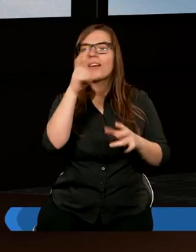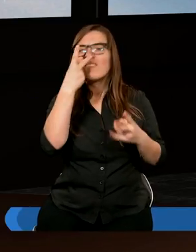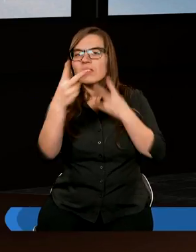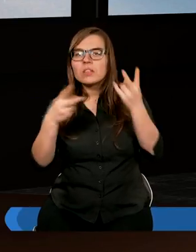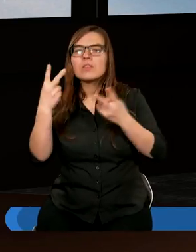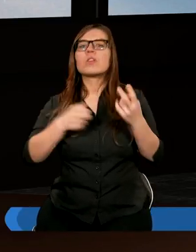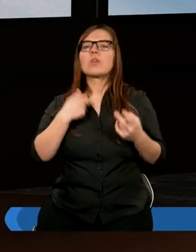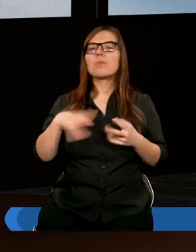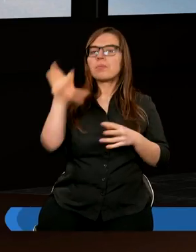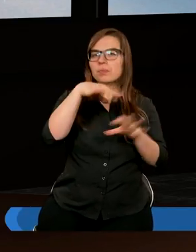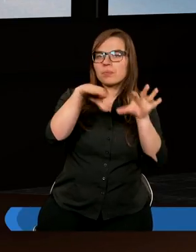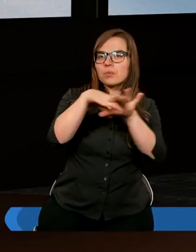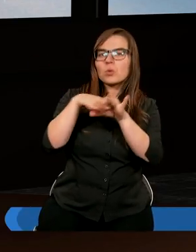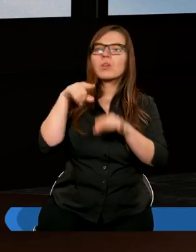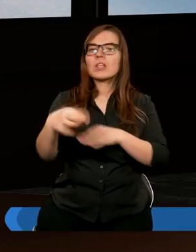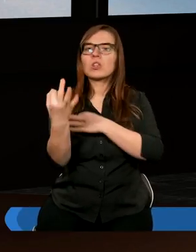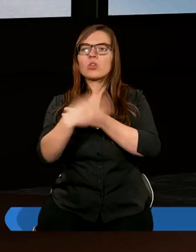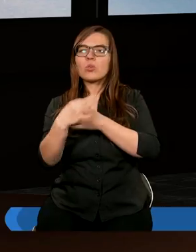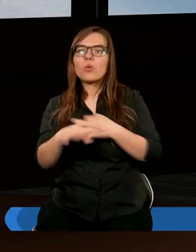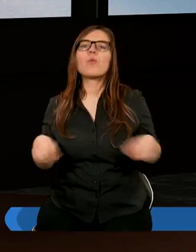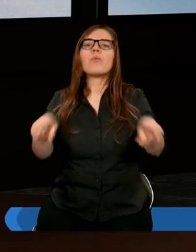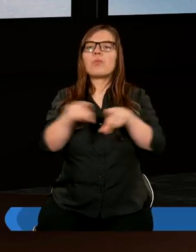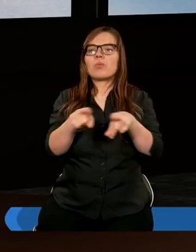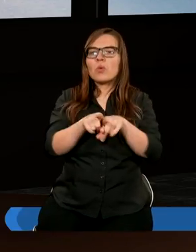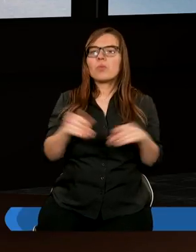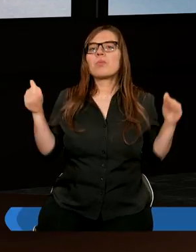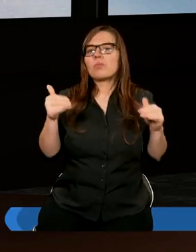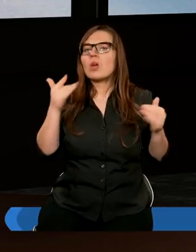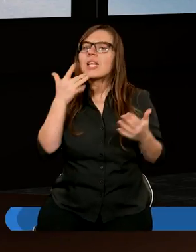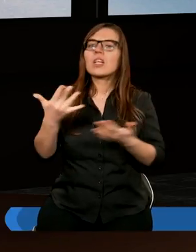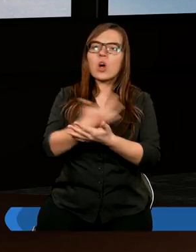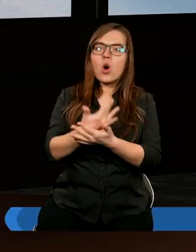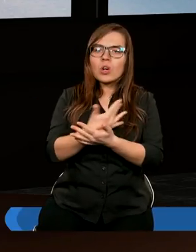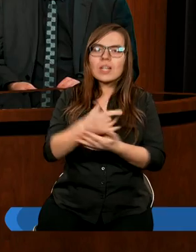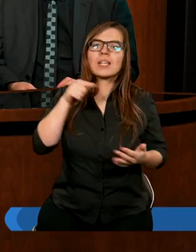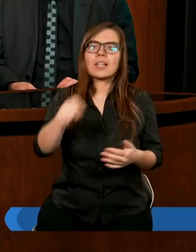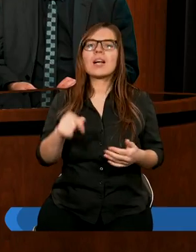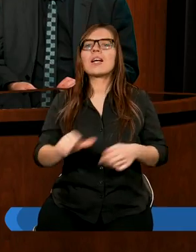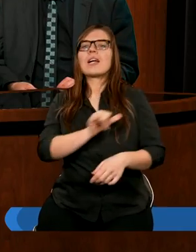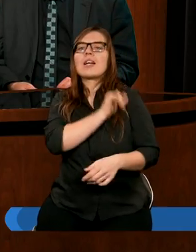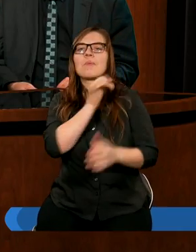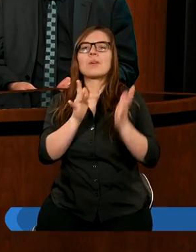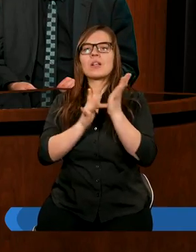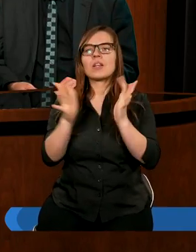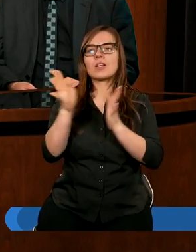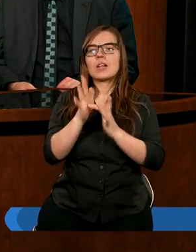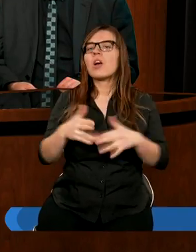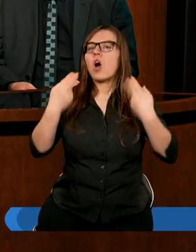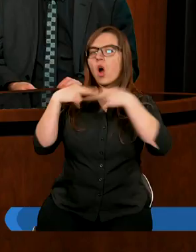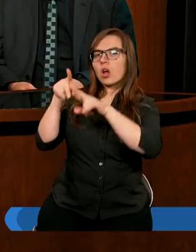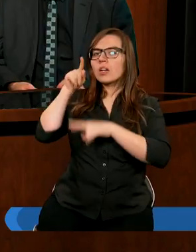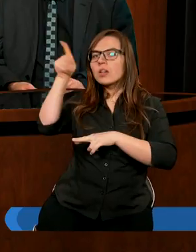aby i oni również uczestnicząc w tym studium, również mogli z tego korzystać. W imieniu Pana Jezusa